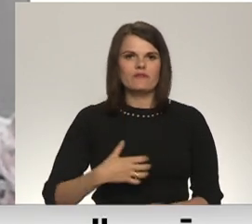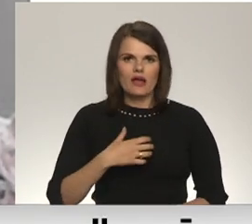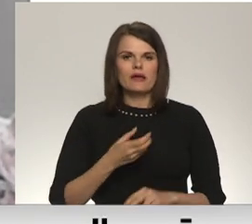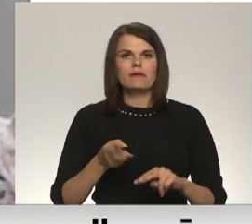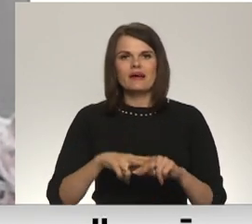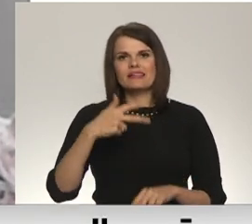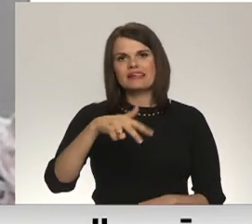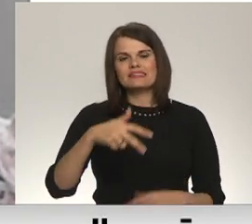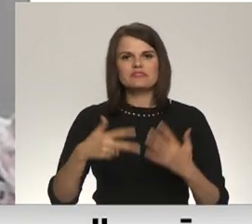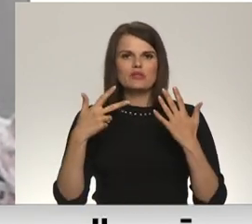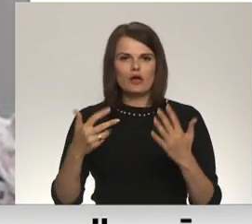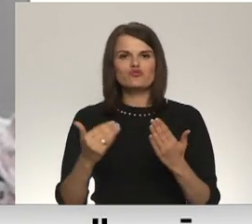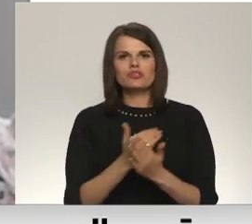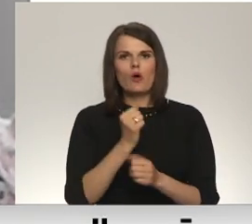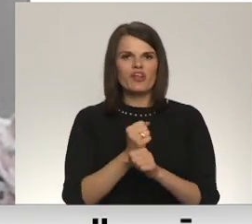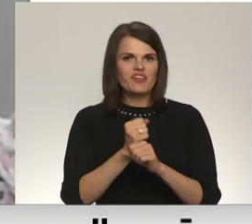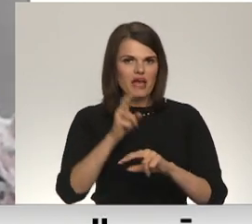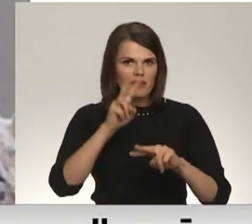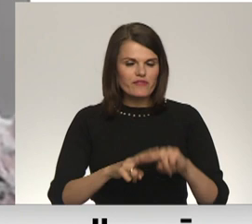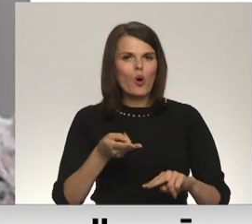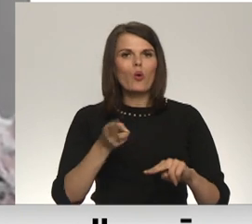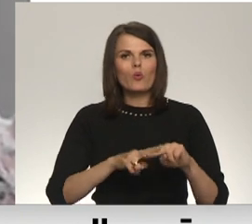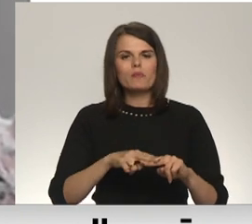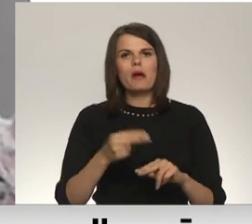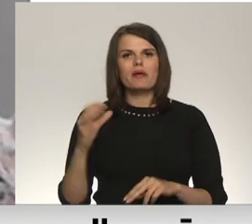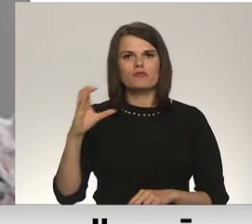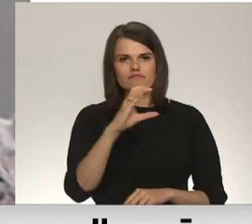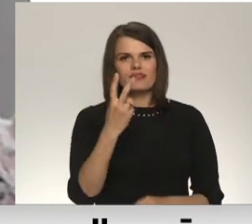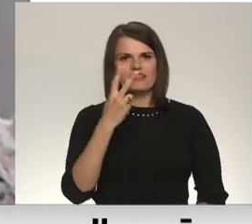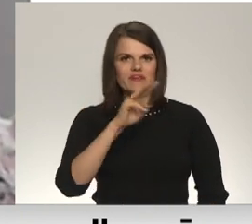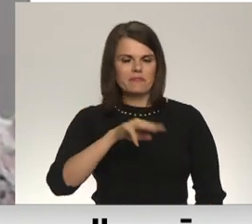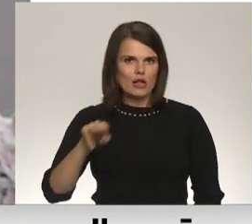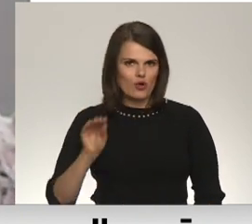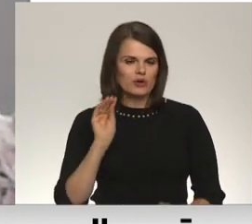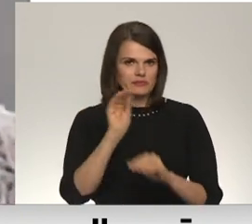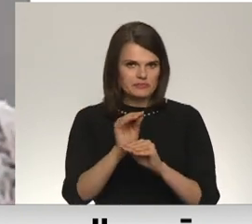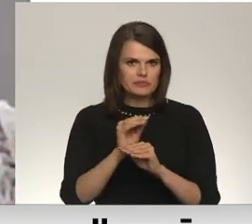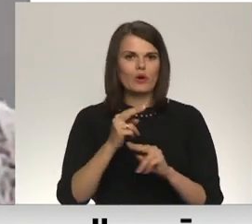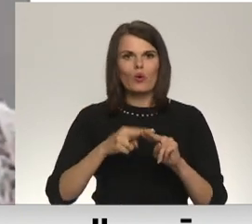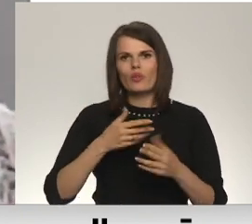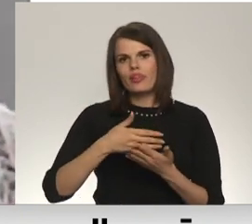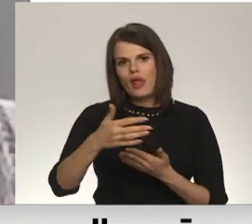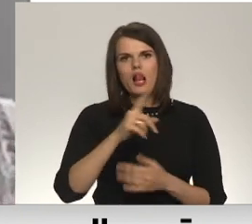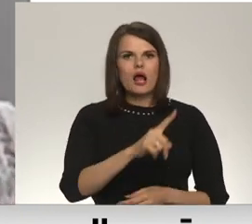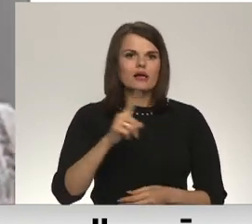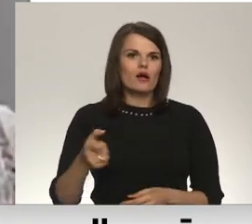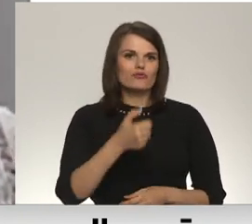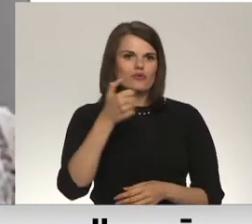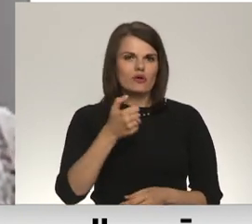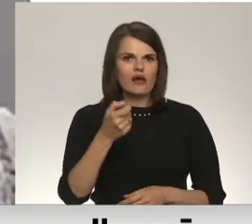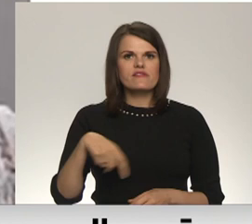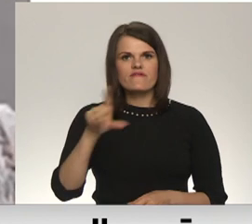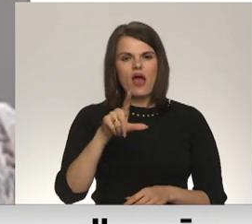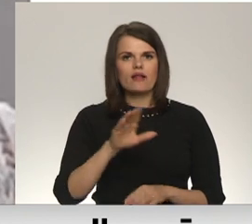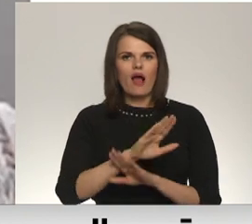jauna samata vietas un papildu finansējums vairāk kā 2 miljonu apmērā un tālāk jau katru gadu vairāk kā